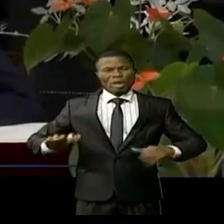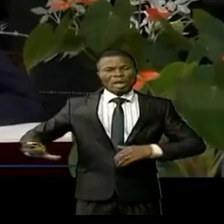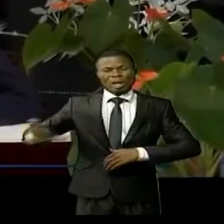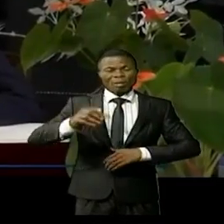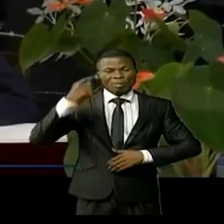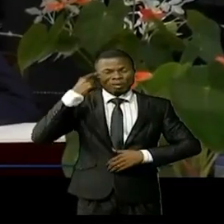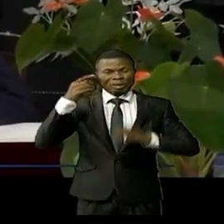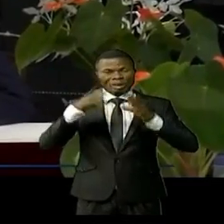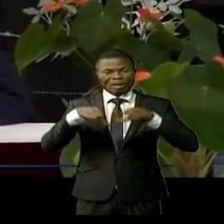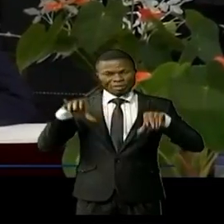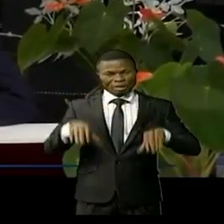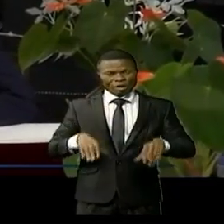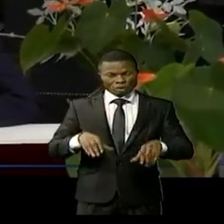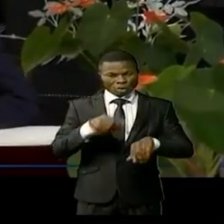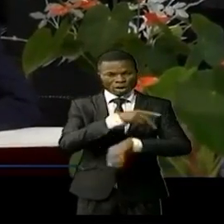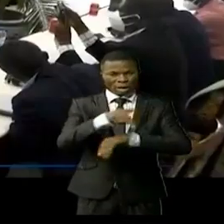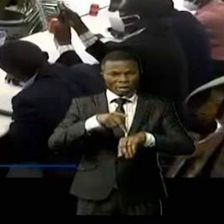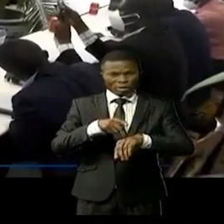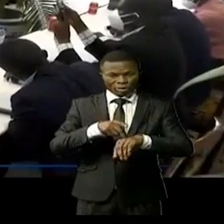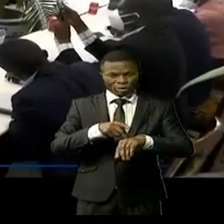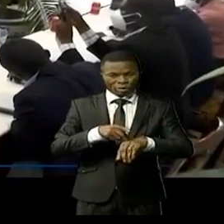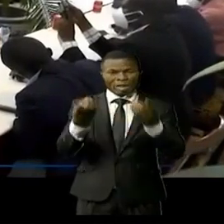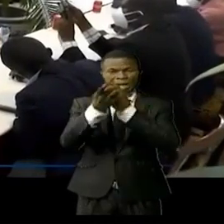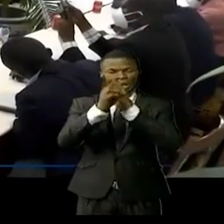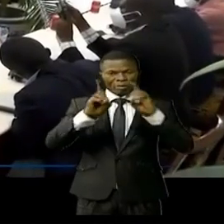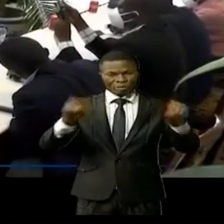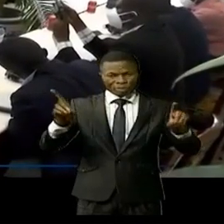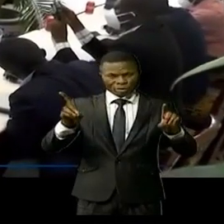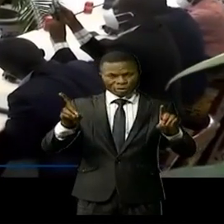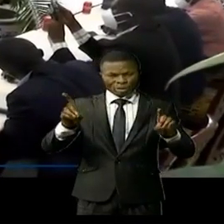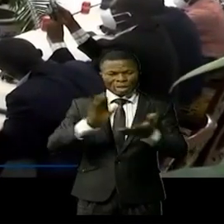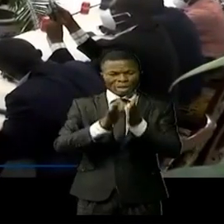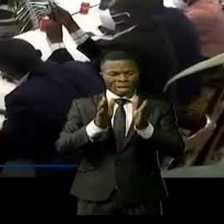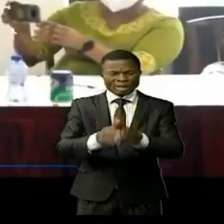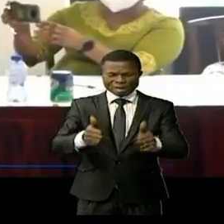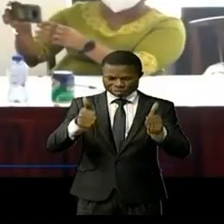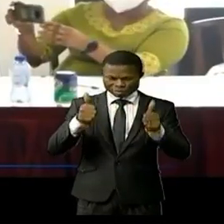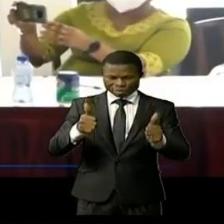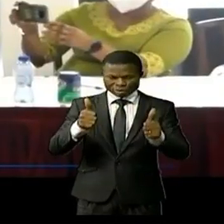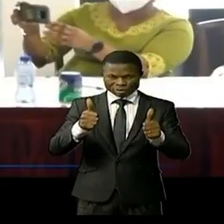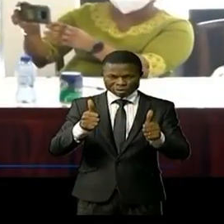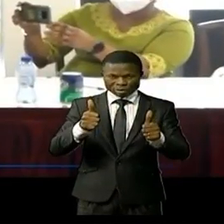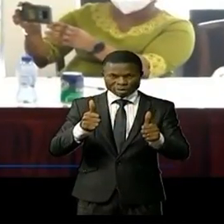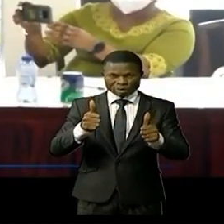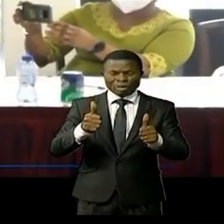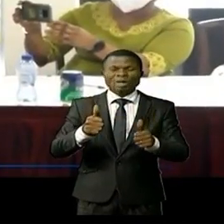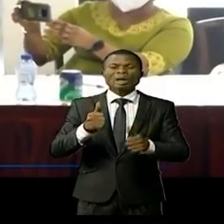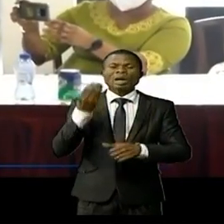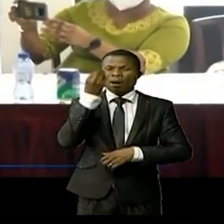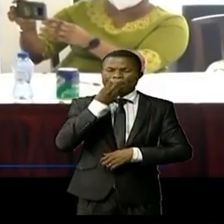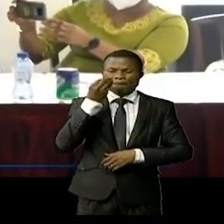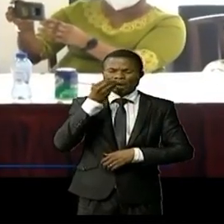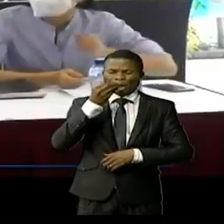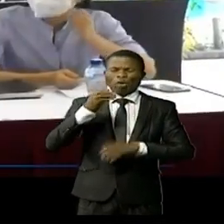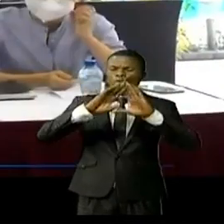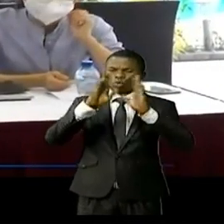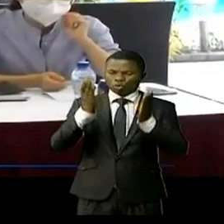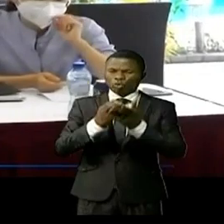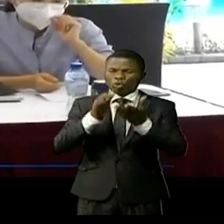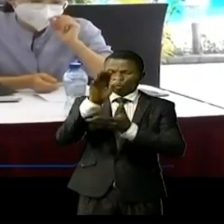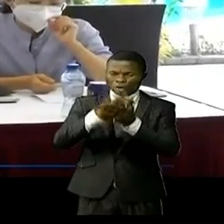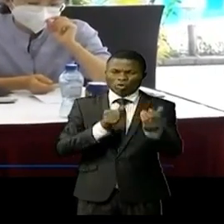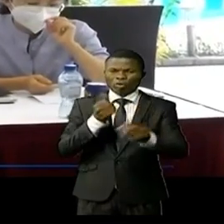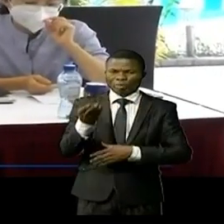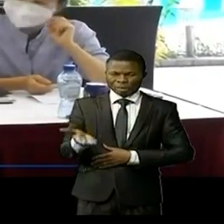congolais en cette période où la démocratie est devenue et reste le seul maître mot régissant tout un chacun au